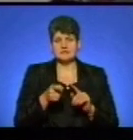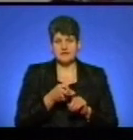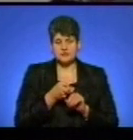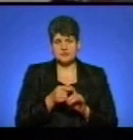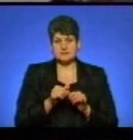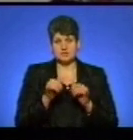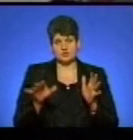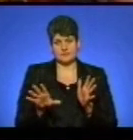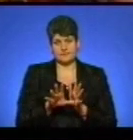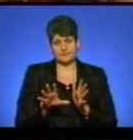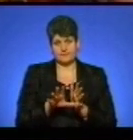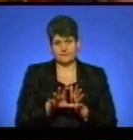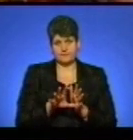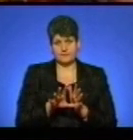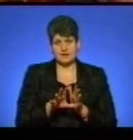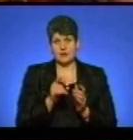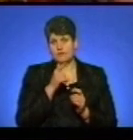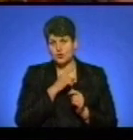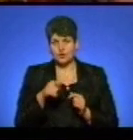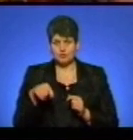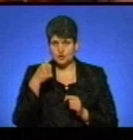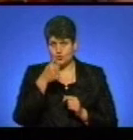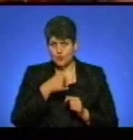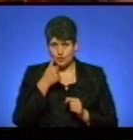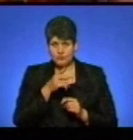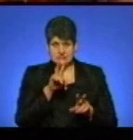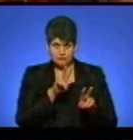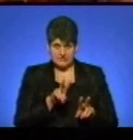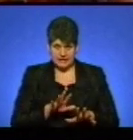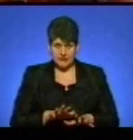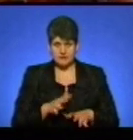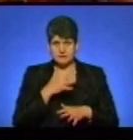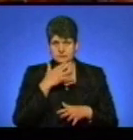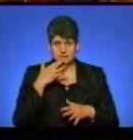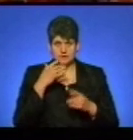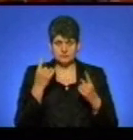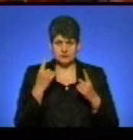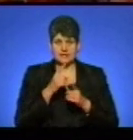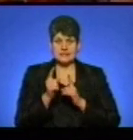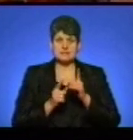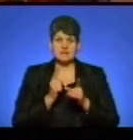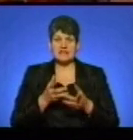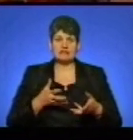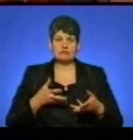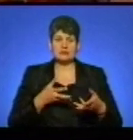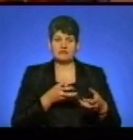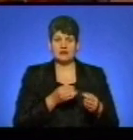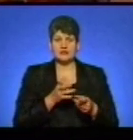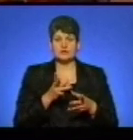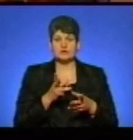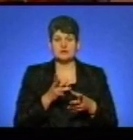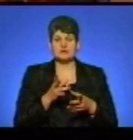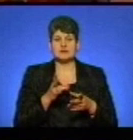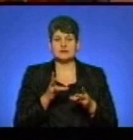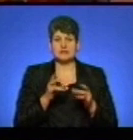електроенергію. Протягом цього року ми спостерігали ряд суттєвих змін, які впливають на собівартість